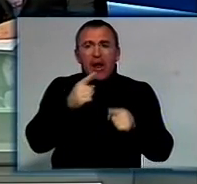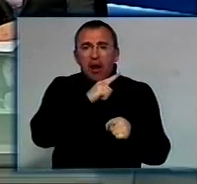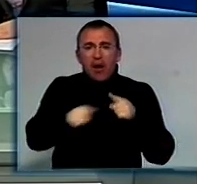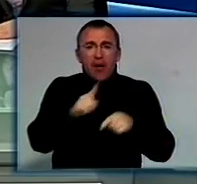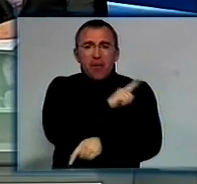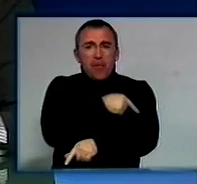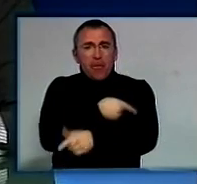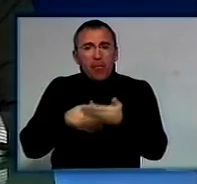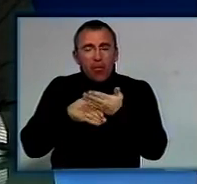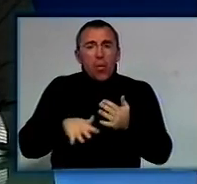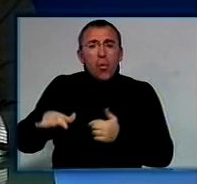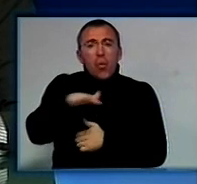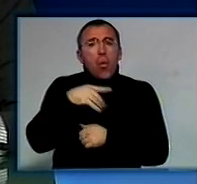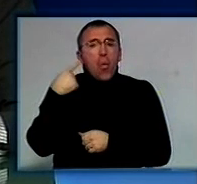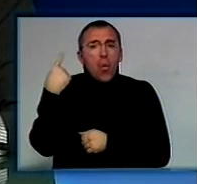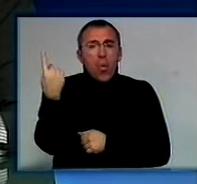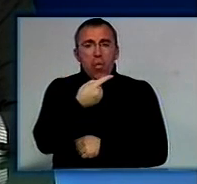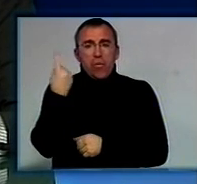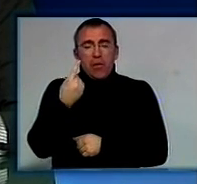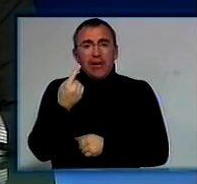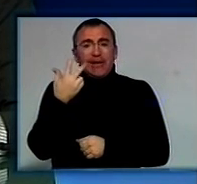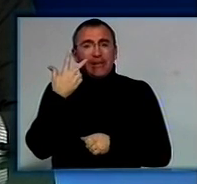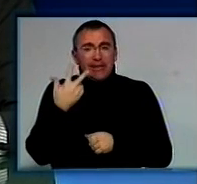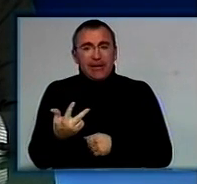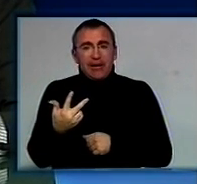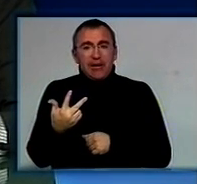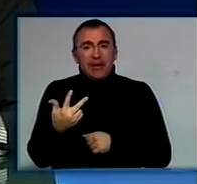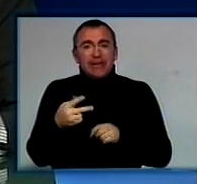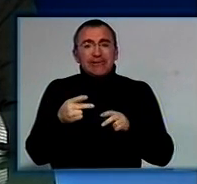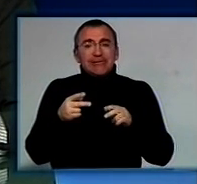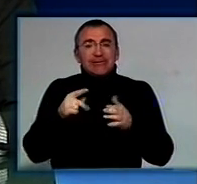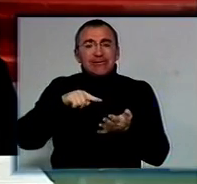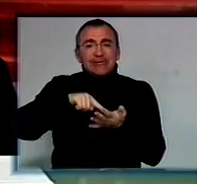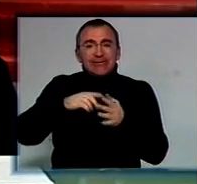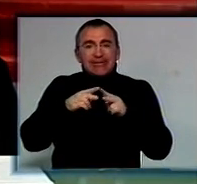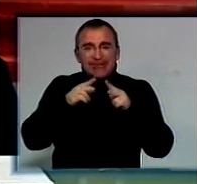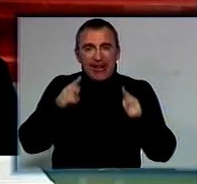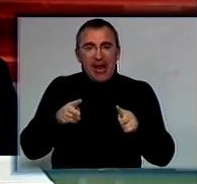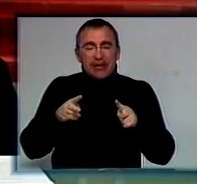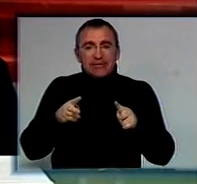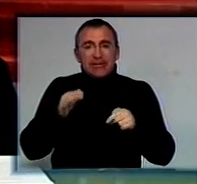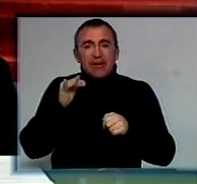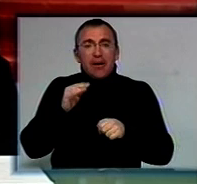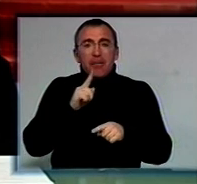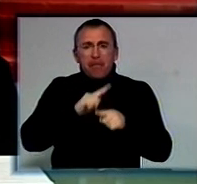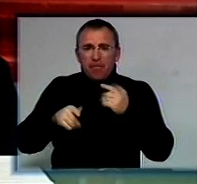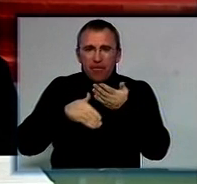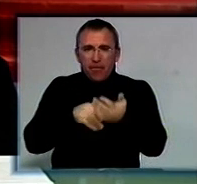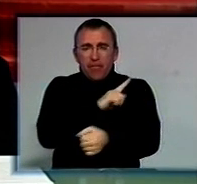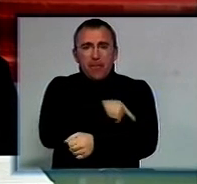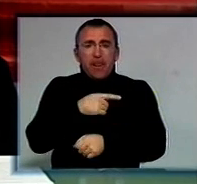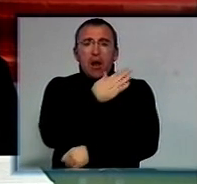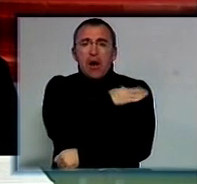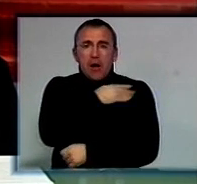медичної допомоги на території області. Це три станції екстреної медичної допомоги – міста